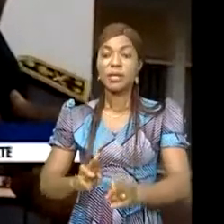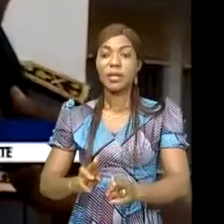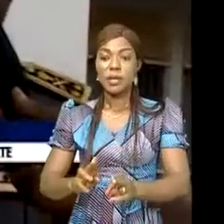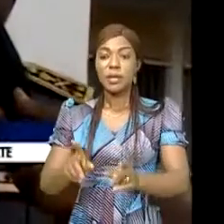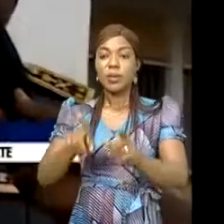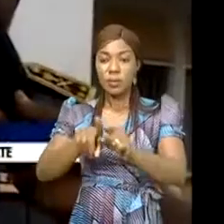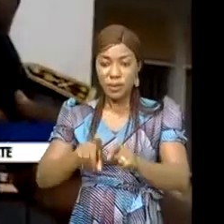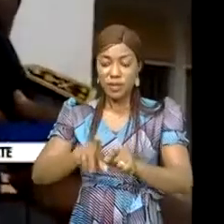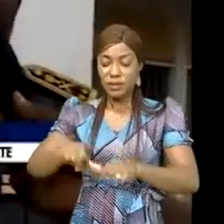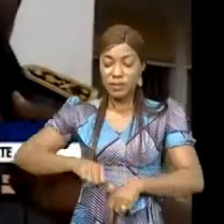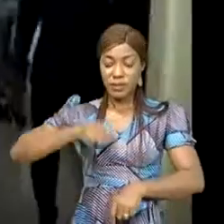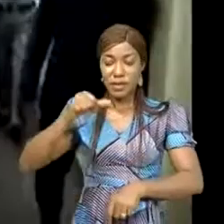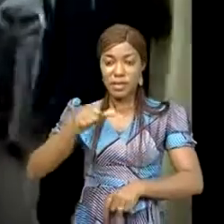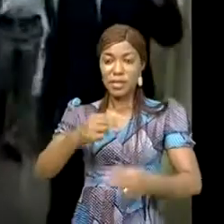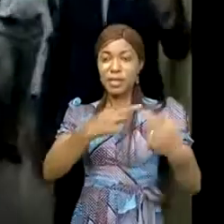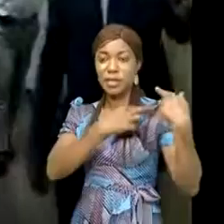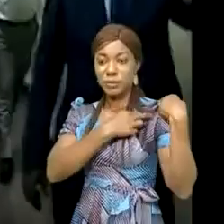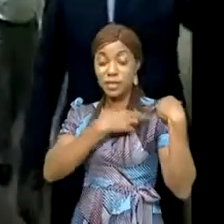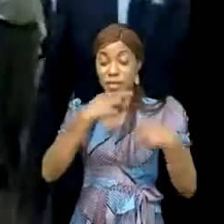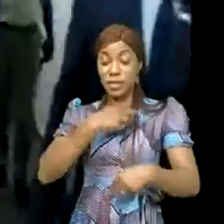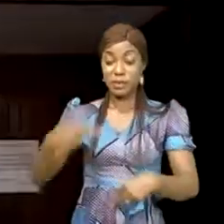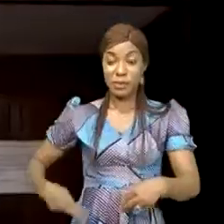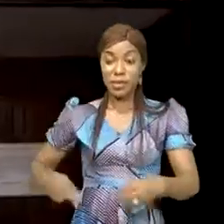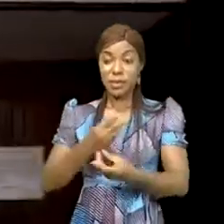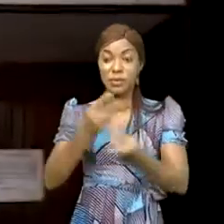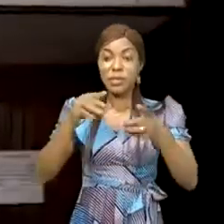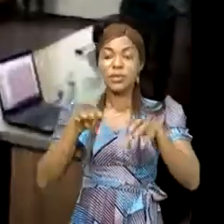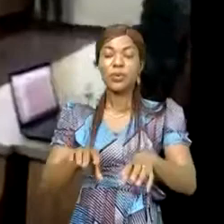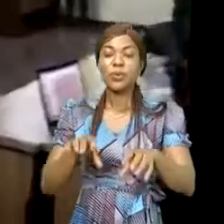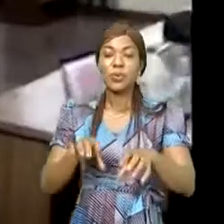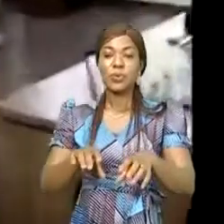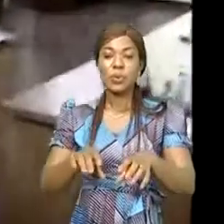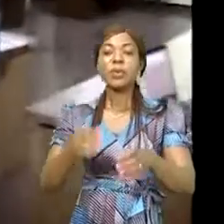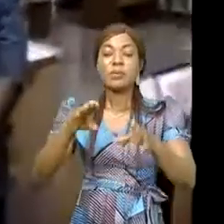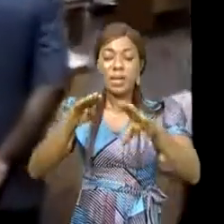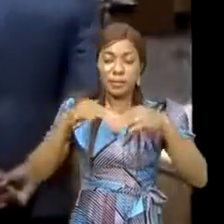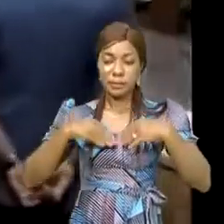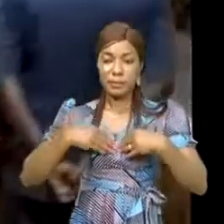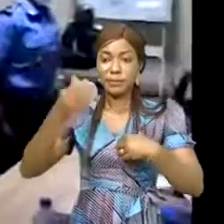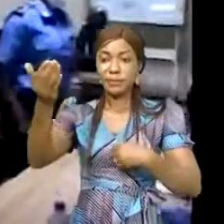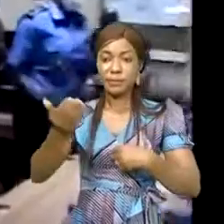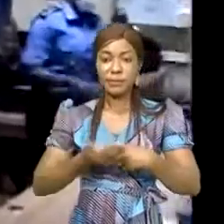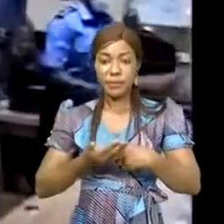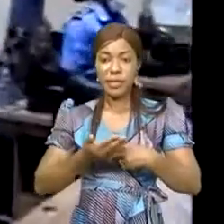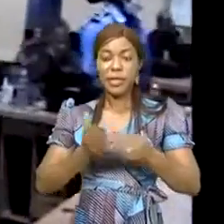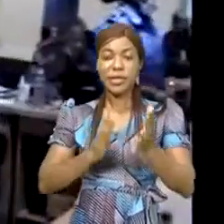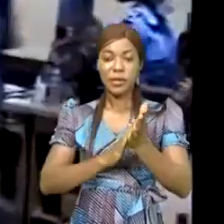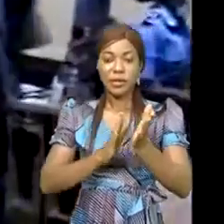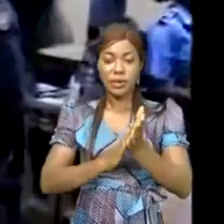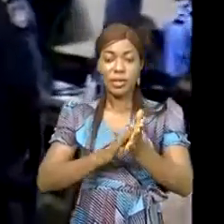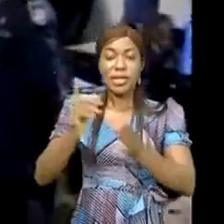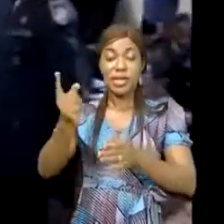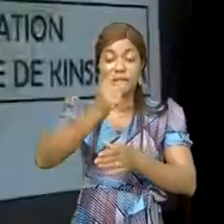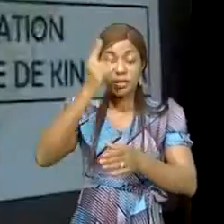de fierté parce que les autorités de la République démocratique du Congo ont bien voulu accepter que l internationale des forces de sécurité